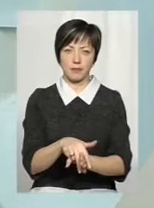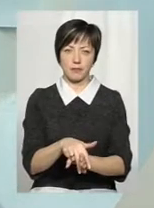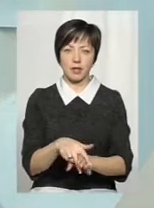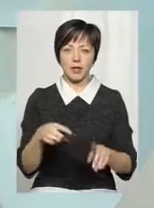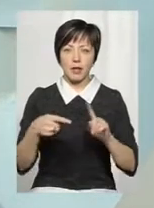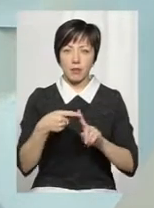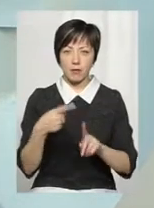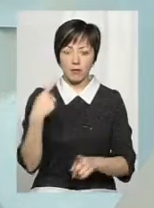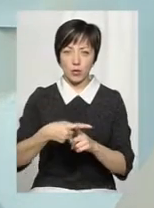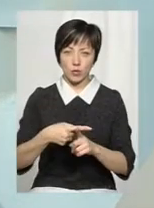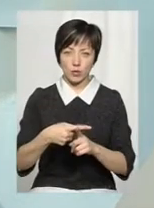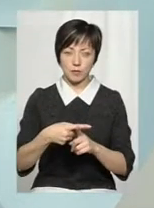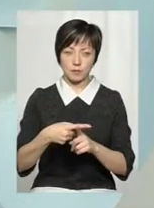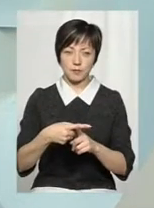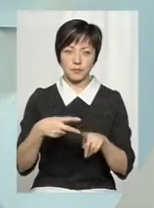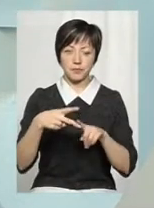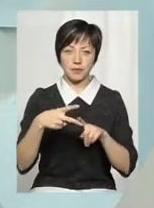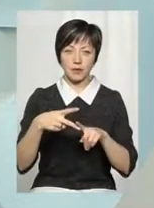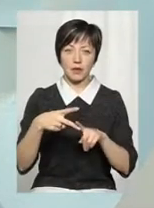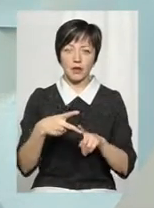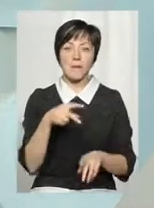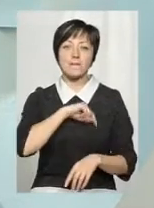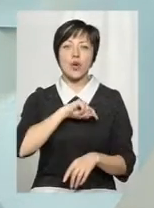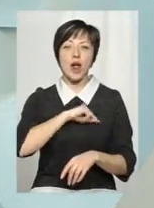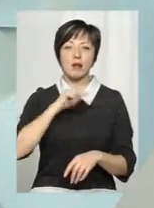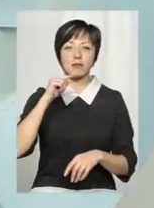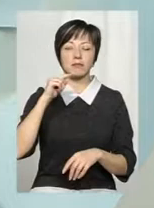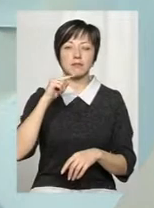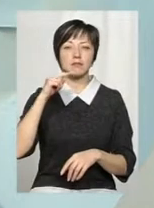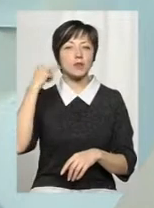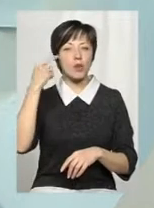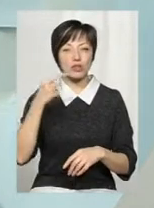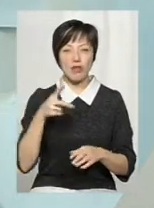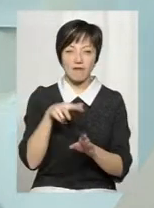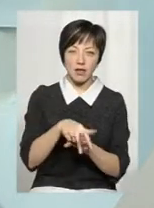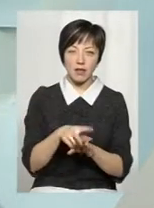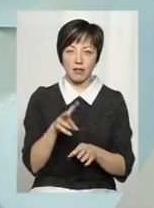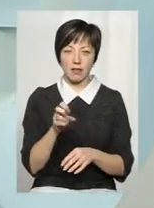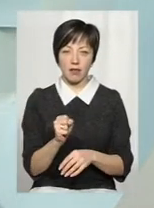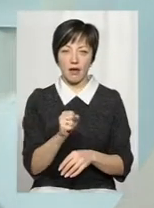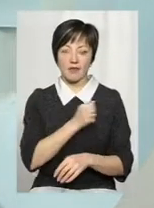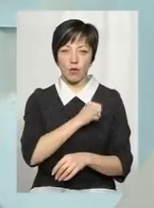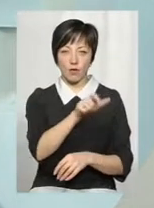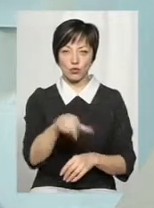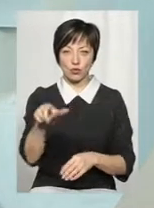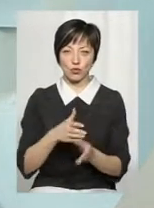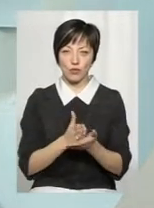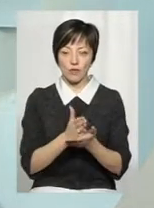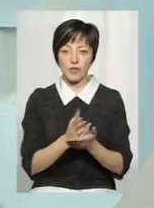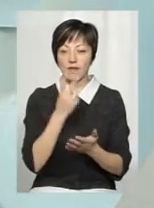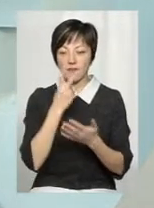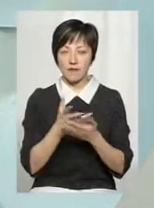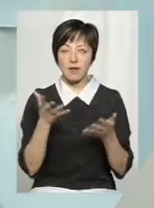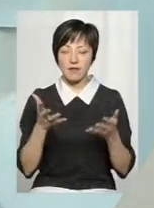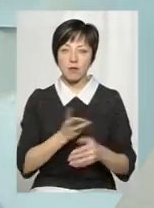Разом з цим включає в себе морально-психологічне навантаження на тих військовослужбовців, які виявили